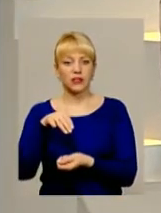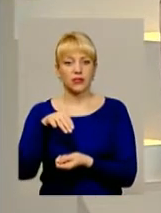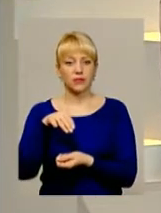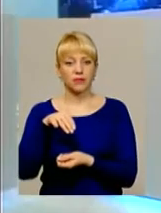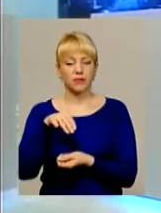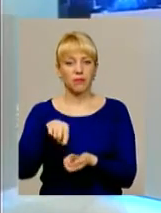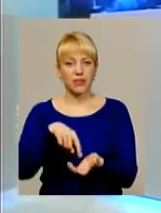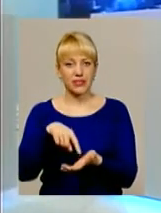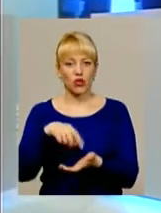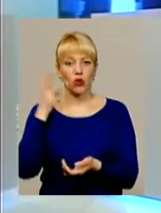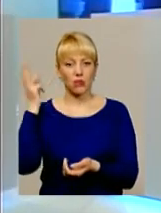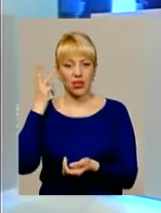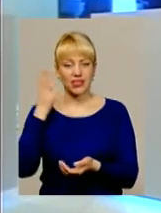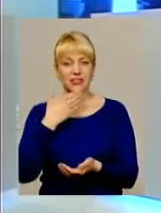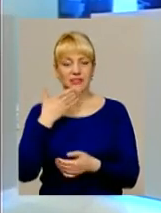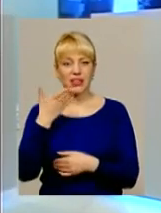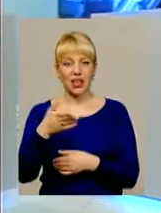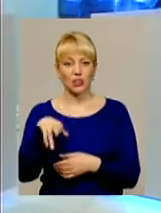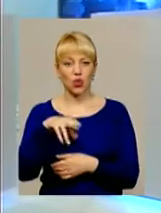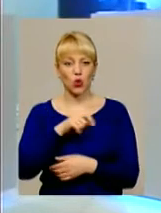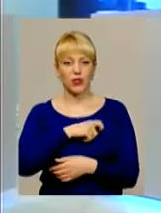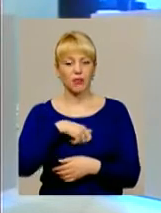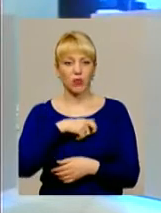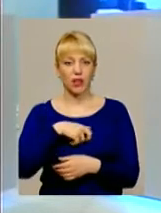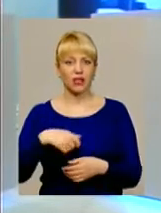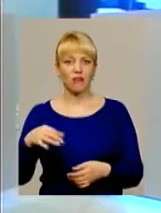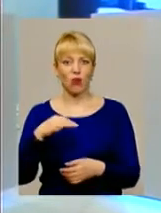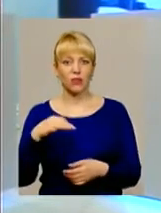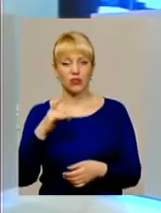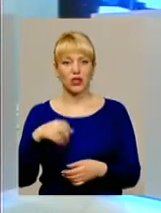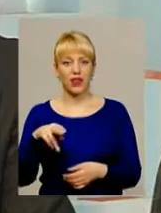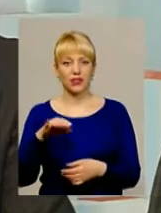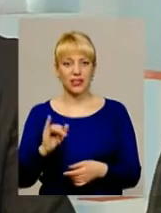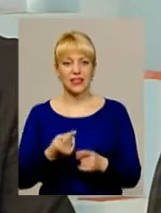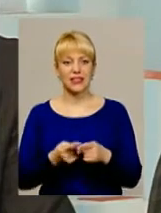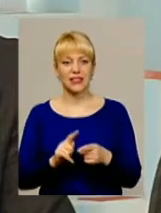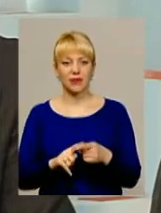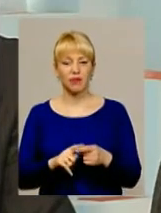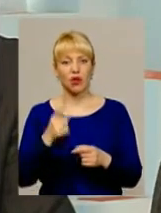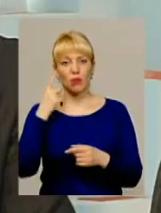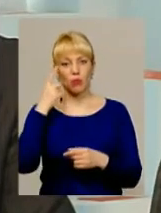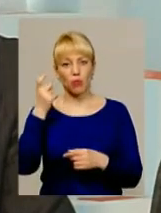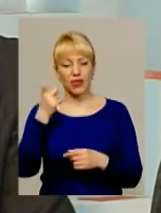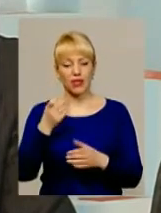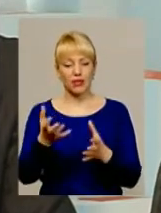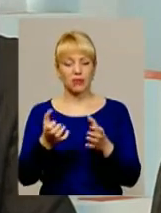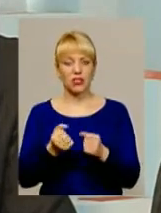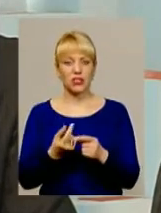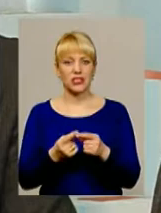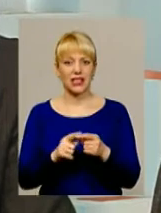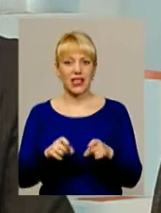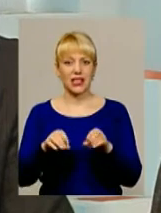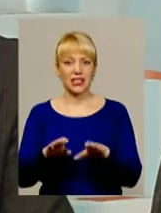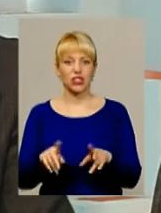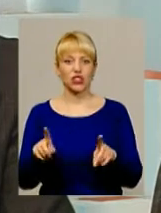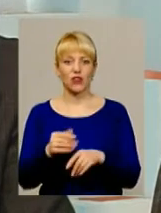місто Хмельницький звертається до депутатів обласної ради, з тим, попередньо прийнявши таке рішення на сесію,